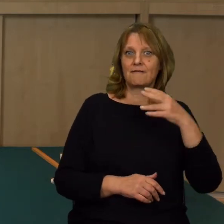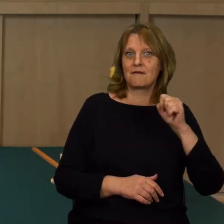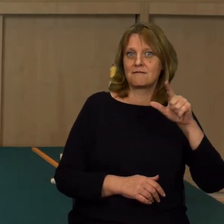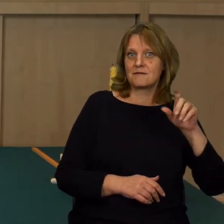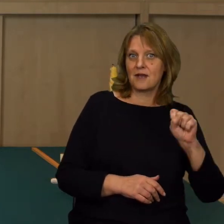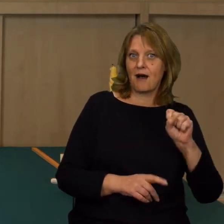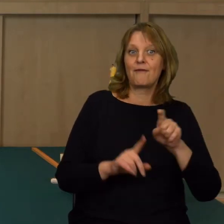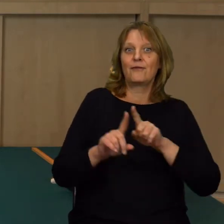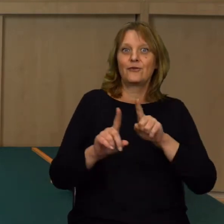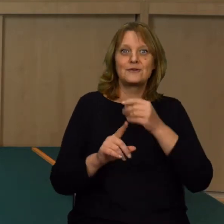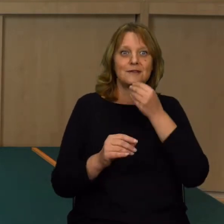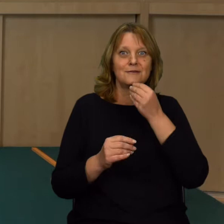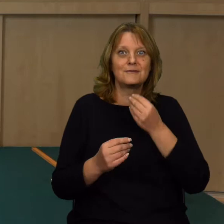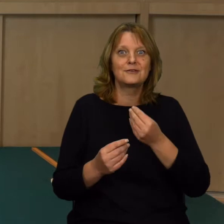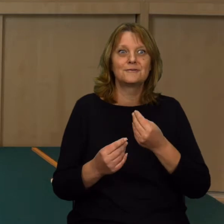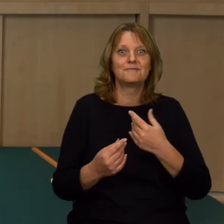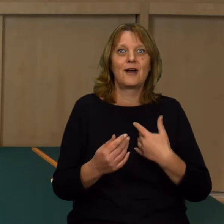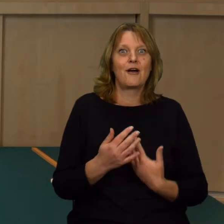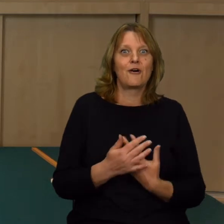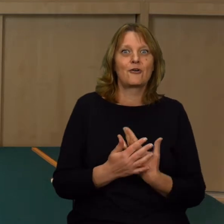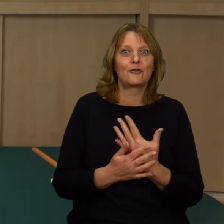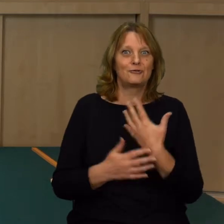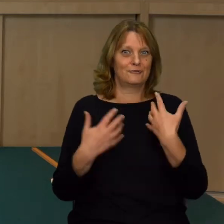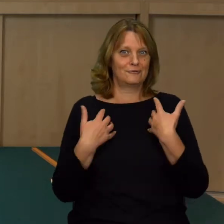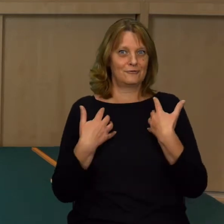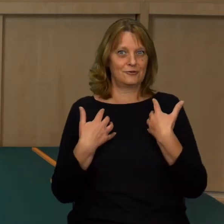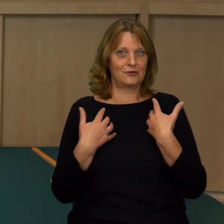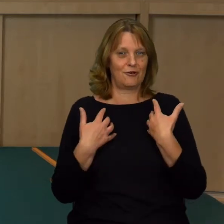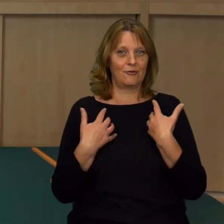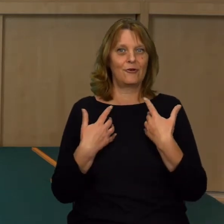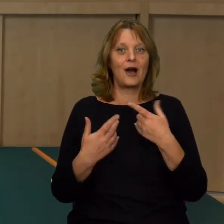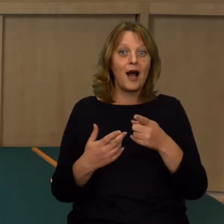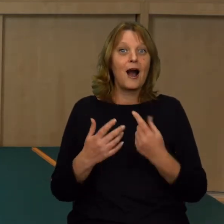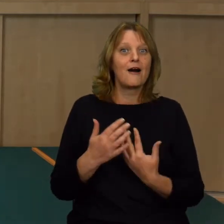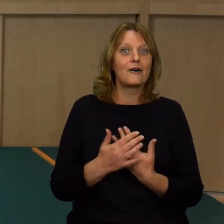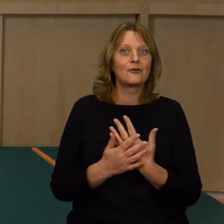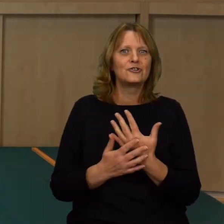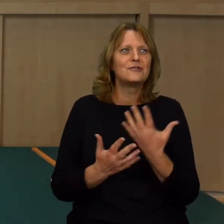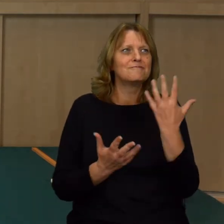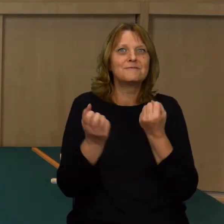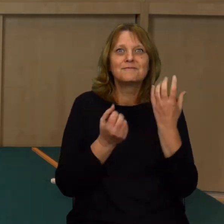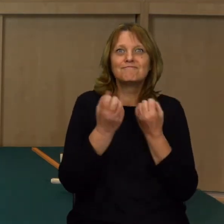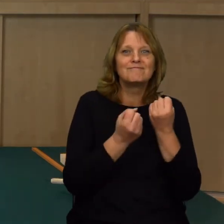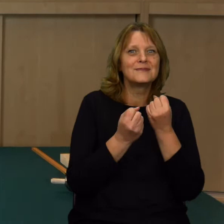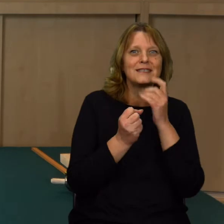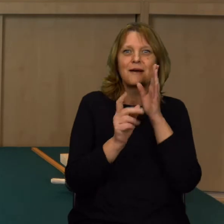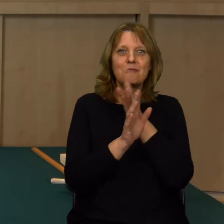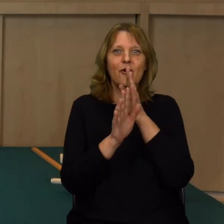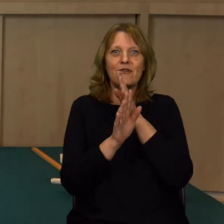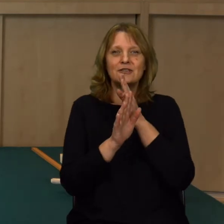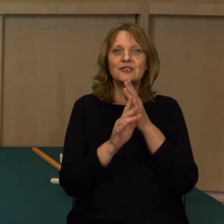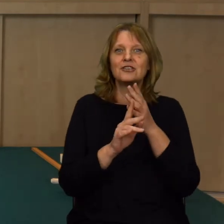reakcji odżywiania dla tych naszych roślinek. Odżywiania, podczas którego rośliny łapią z powietrza